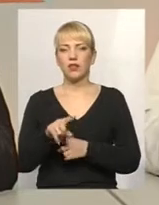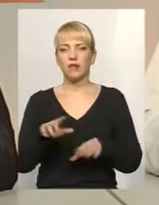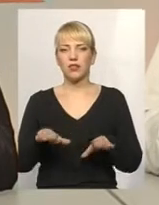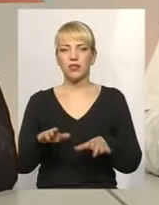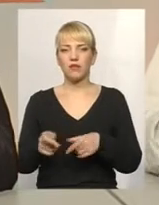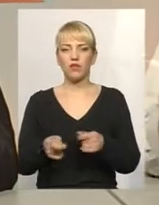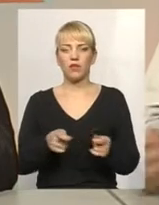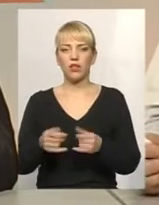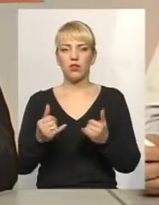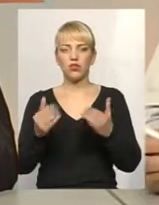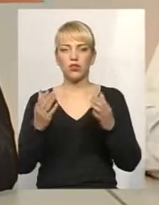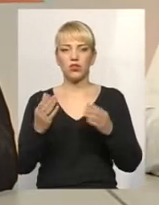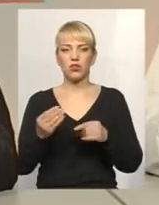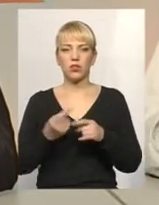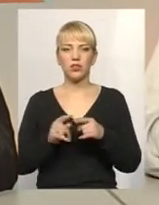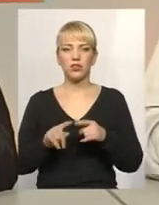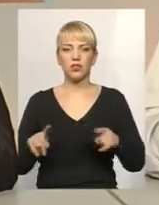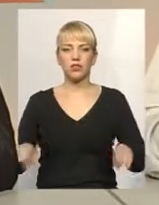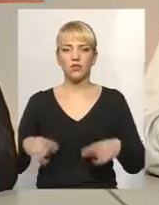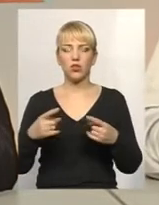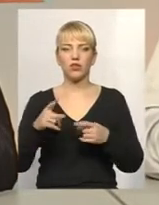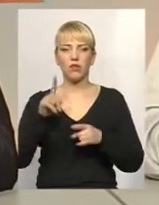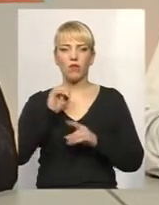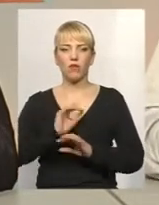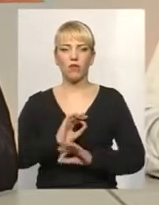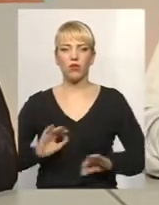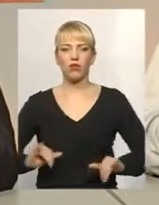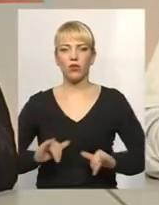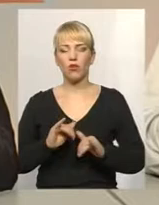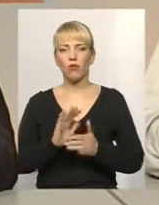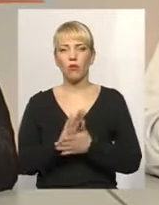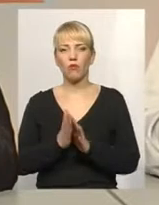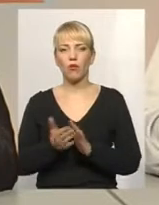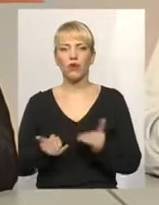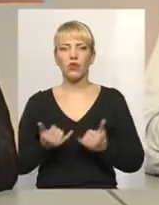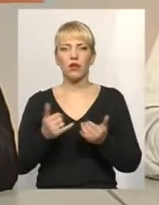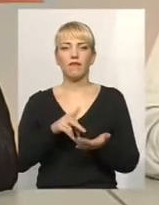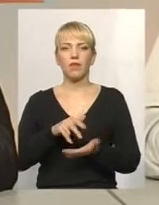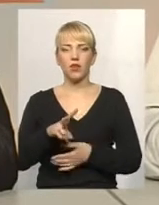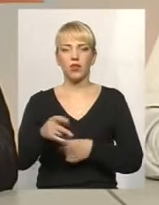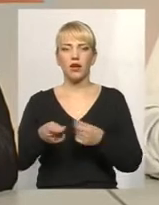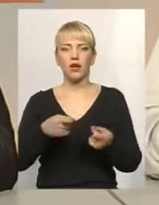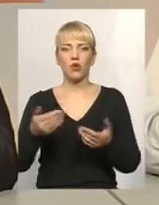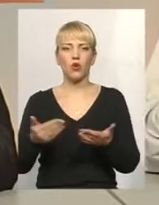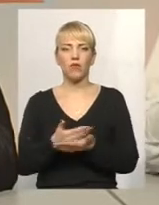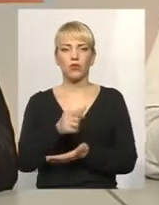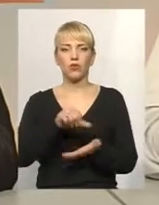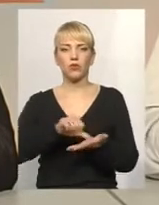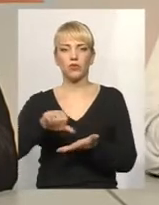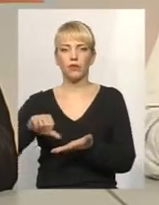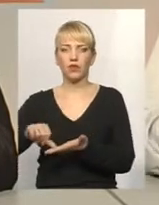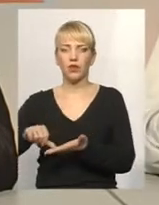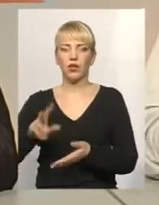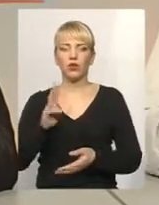сьогоднішній день, як на мене, це створити комфортні умови для виходу на ринок нових гравців. Хто хоче